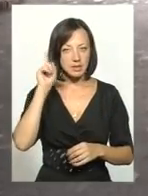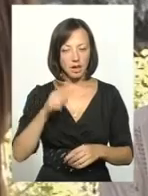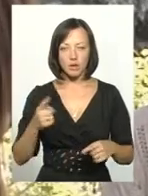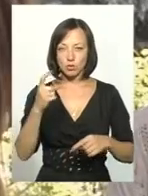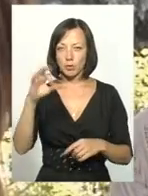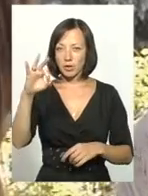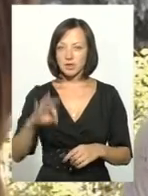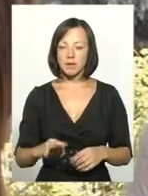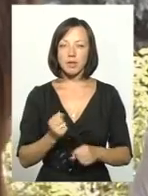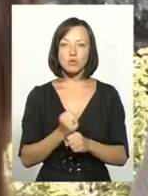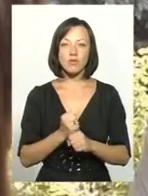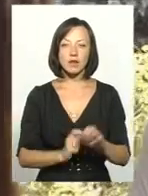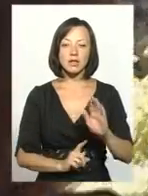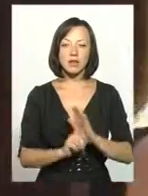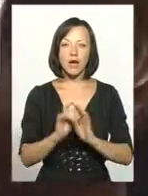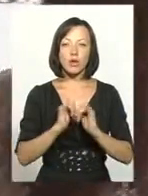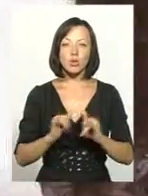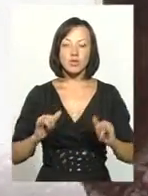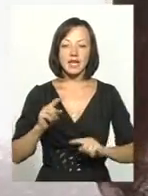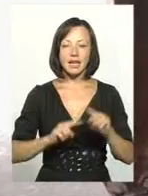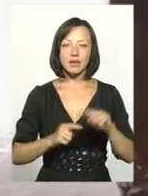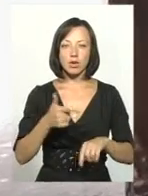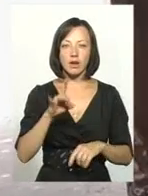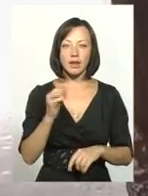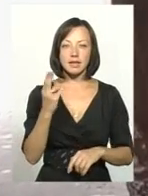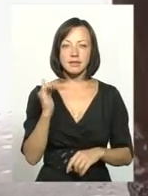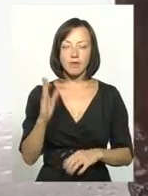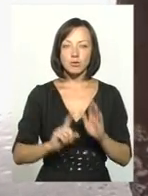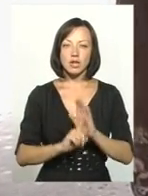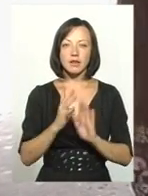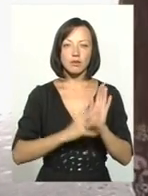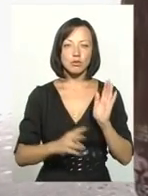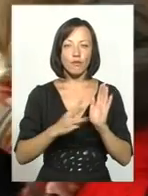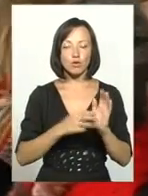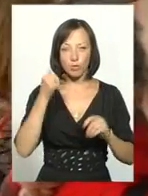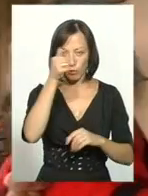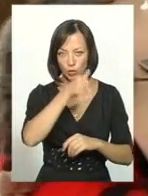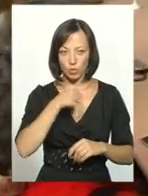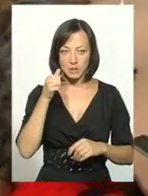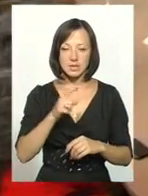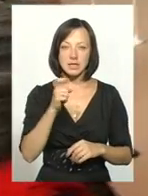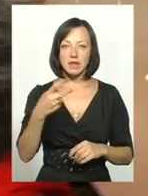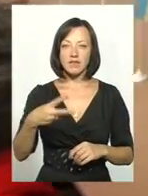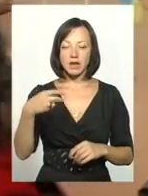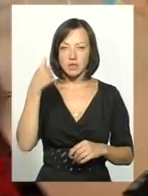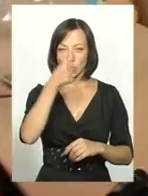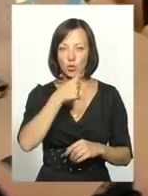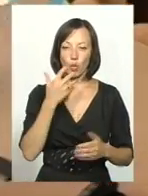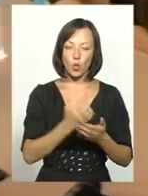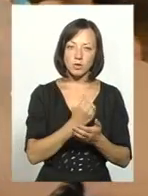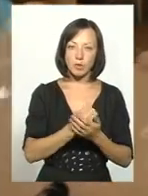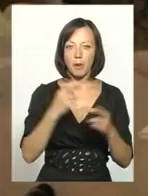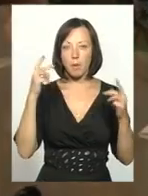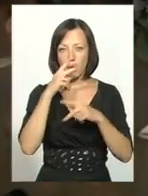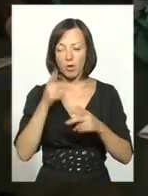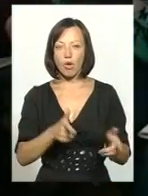не з чуток, бо працювати над розвитком рідного Грицева почала ще у 98-му році, тож майже за 20 років і успіхів, і